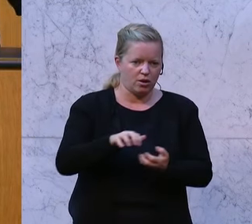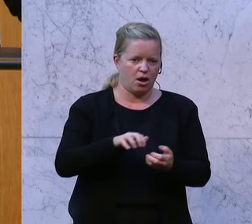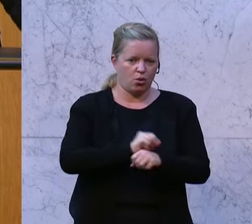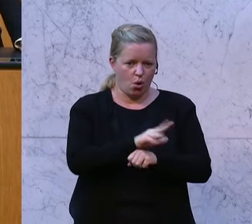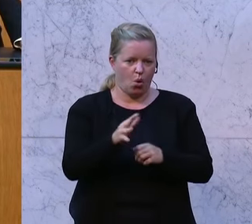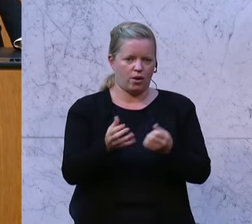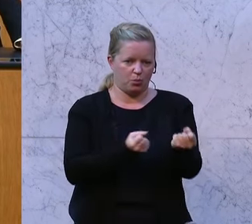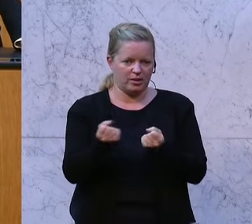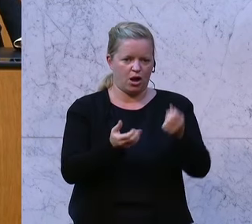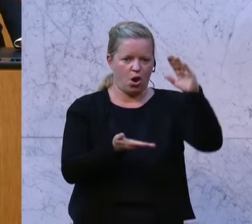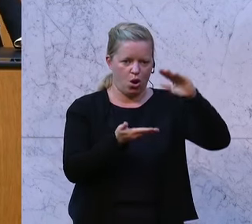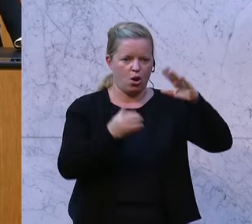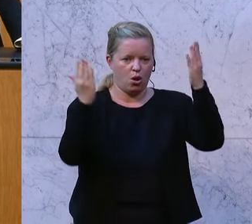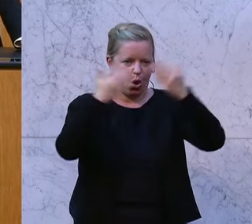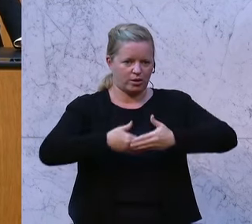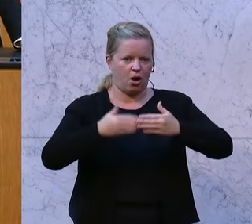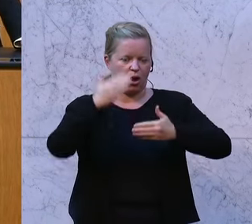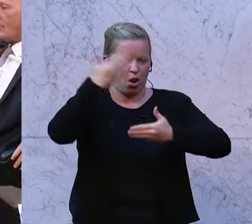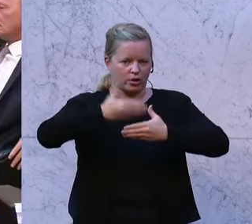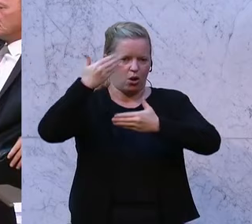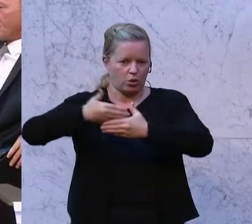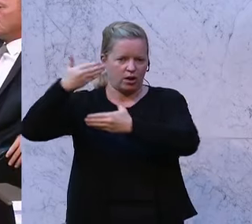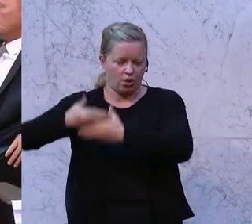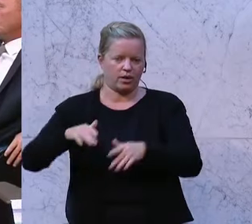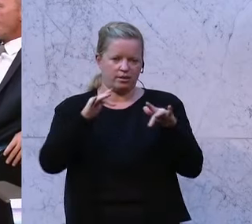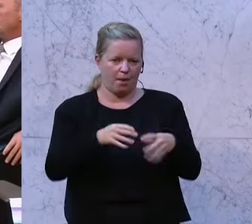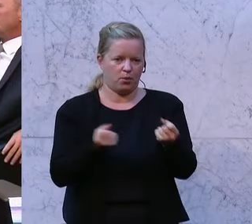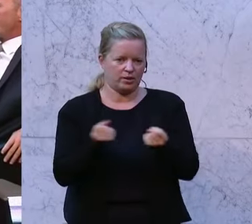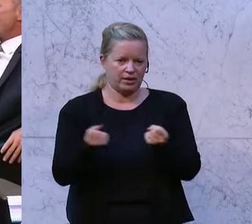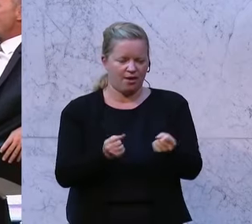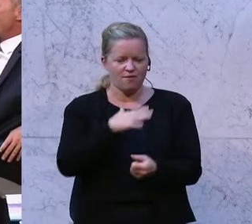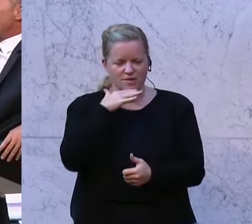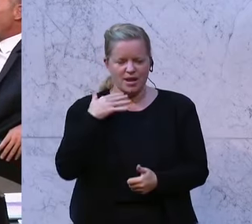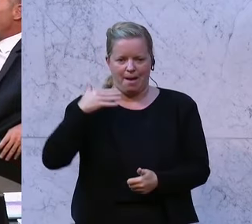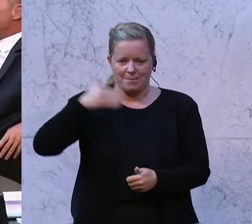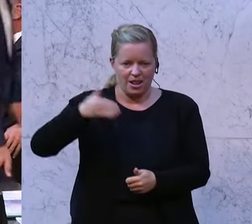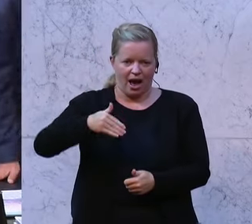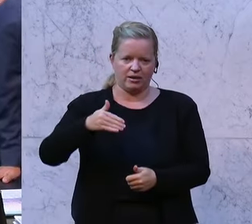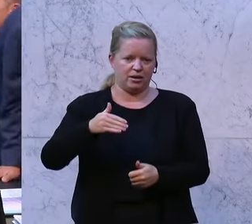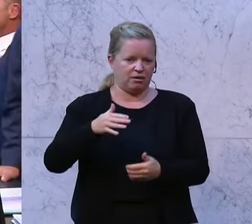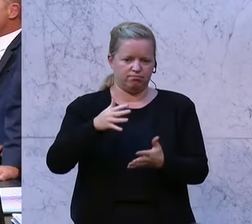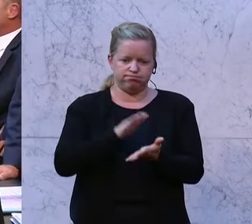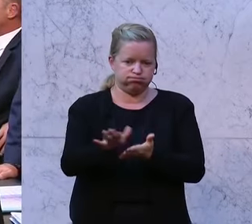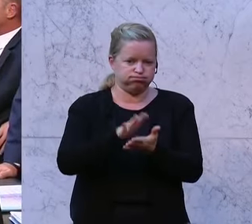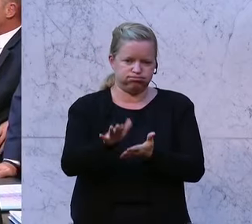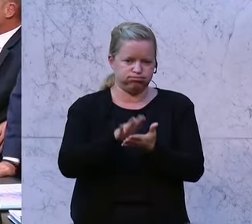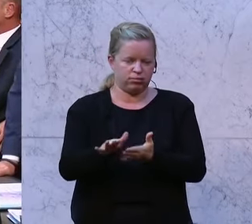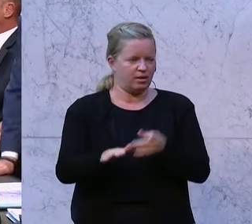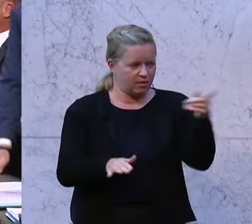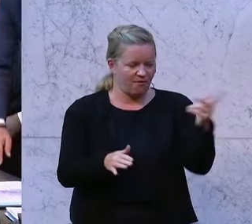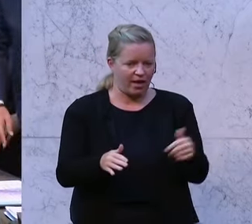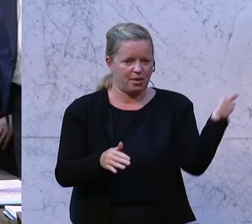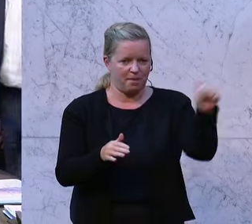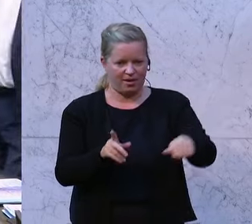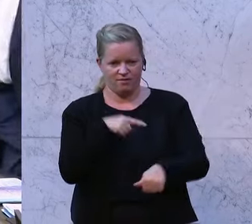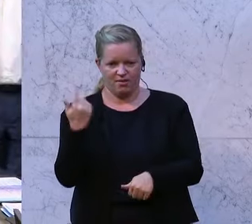nur unsere Wirtschaftskraft zerstört hat, sondern auch Milliarden verschlungen. Sie waren da überall mit dabei, wir waren dagegen. Fangen Sie auch endlich an,